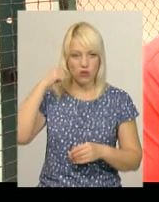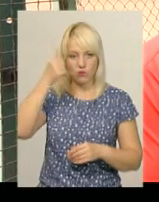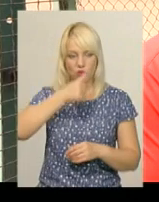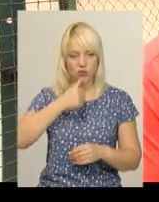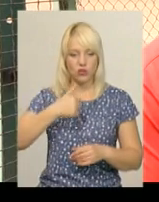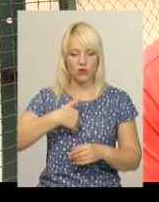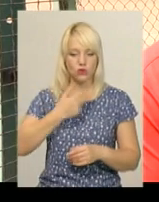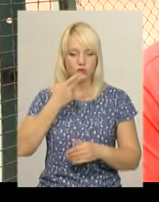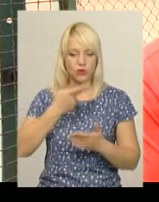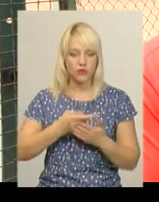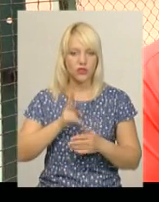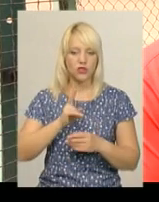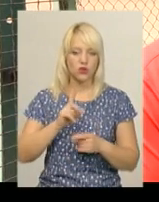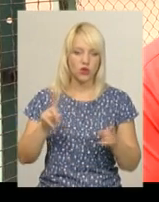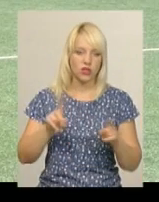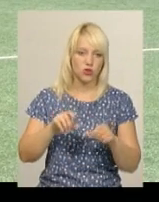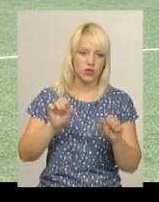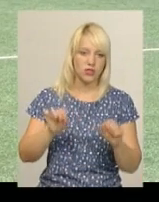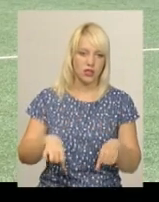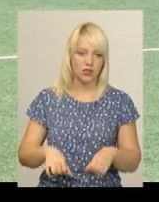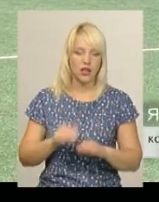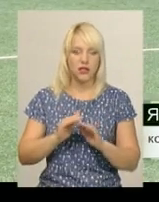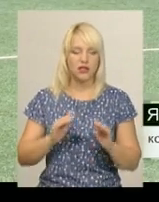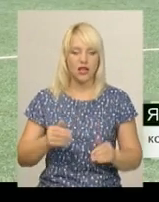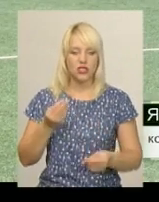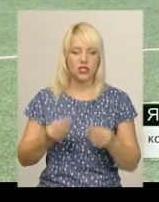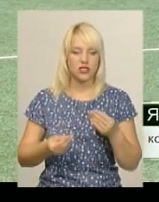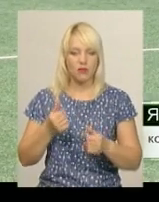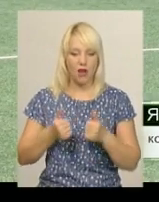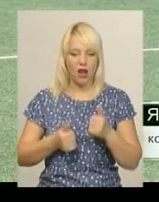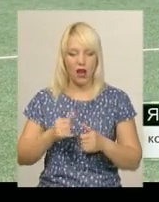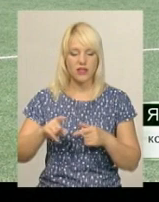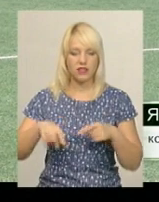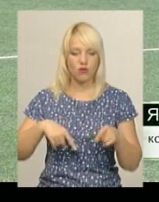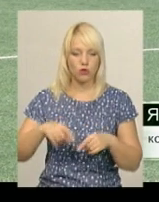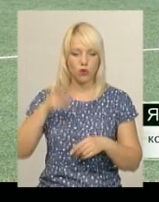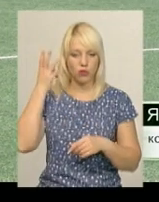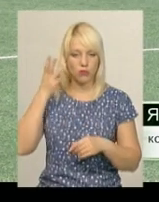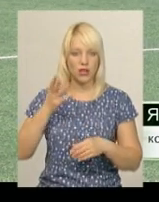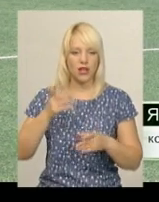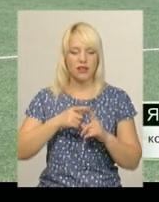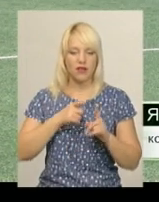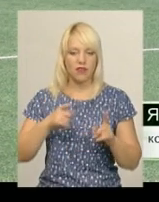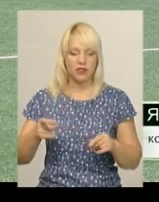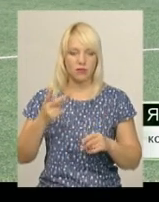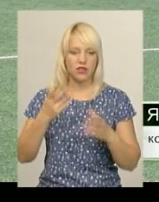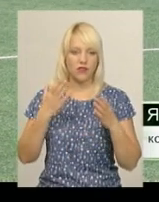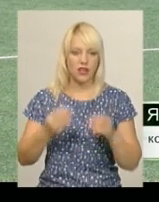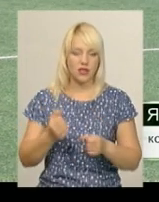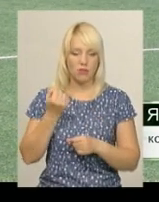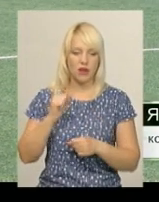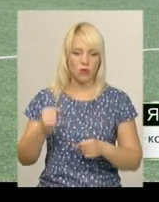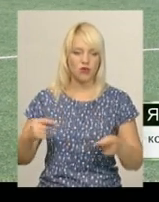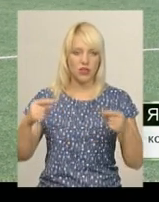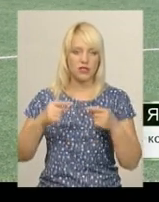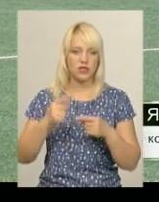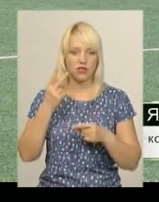я хочу подивитися, хто на що здати. Дитячі змагання з футболу в Хмельницькому триватимуть два дні. Переможця визначать 28